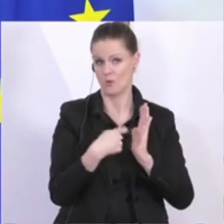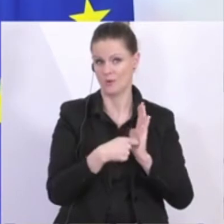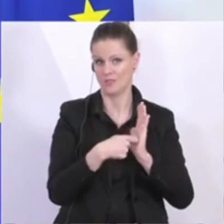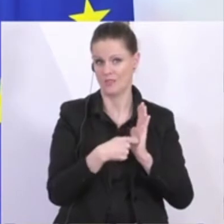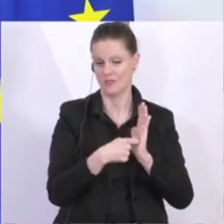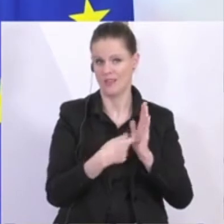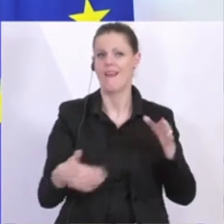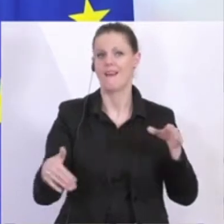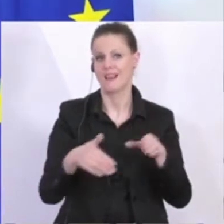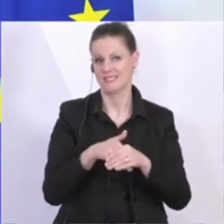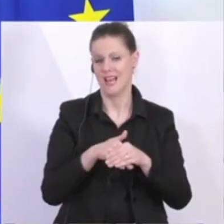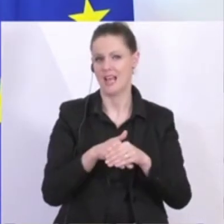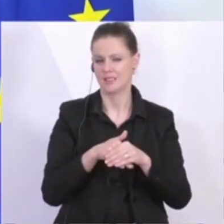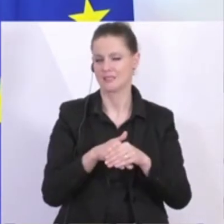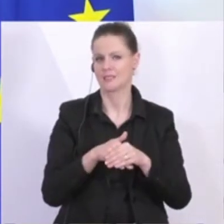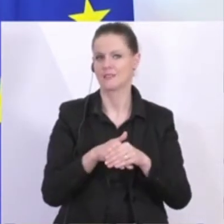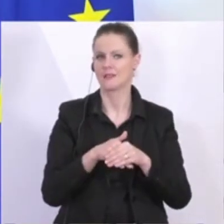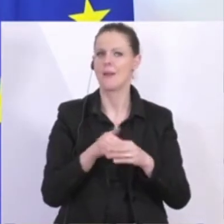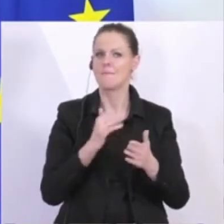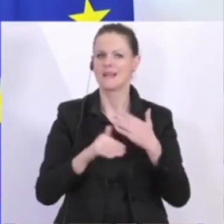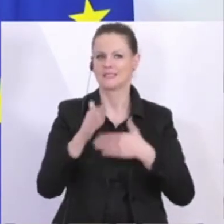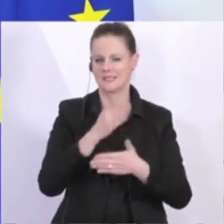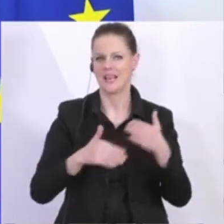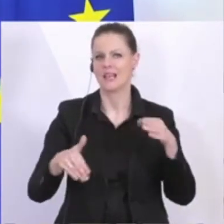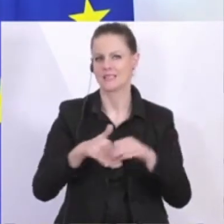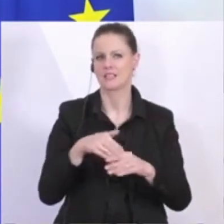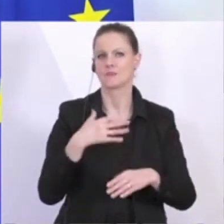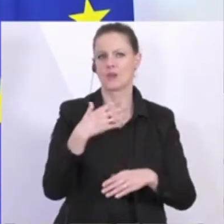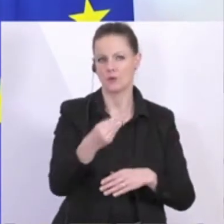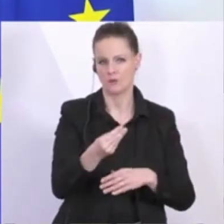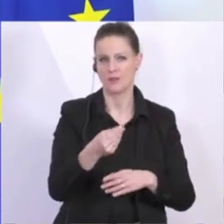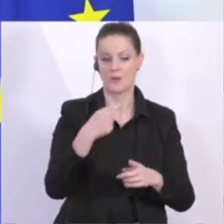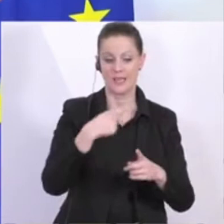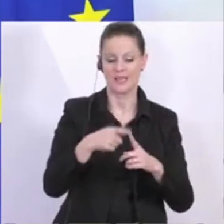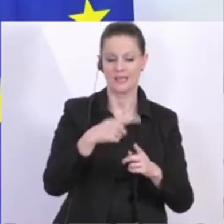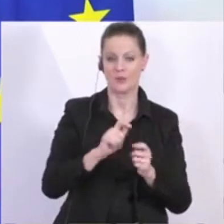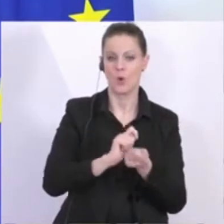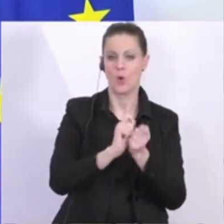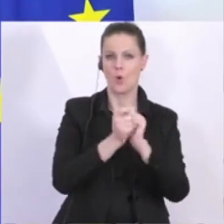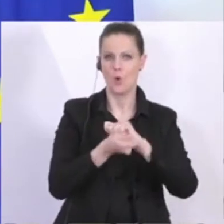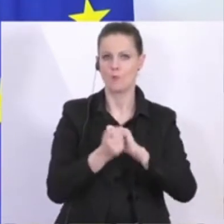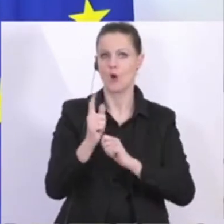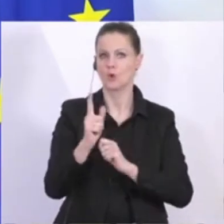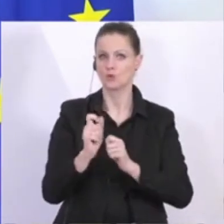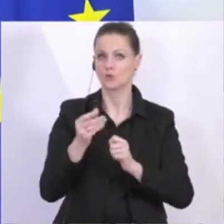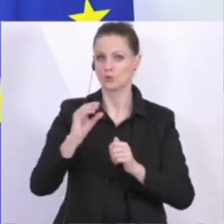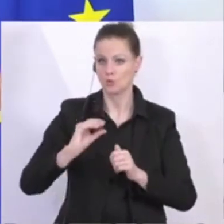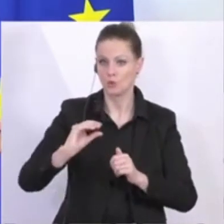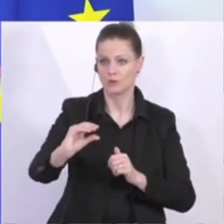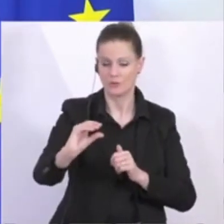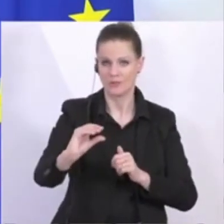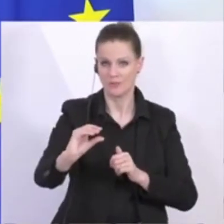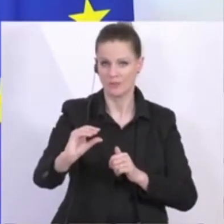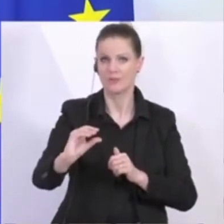Teil ersetzt werden. An der Stelle die Teile dieses Kredits sich einen Zuschuss umwandeln und kreditrückzahlbar bleibt das, was an